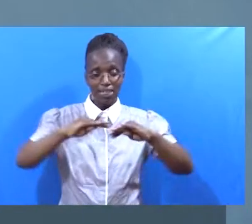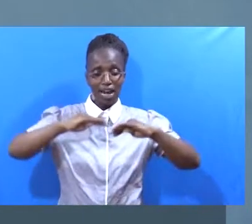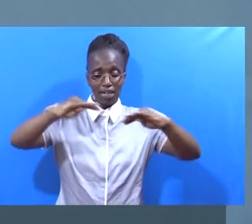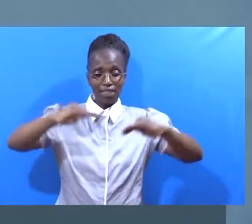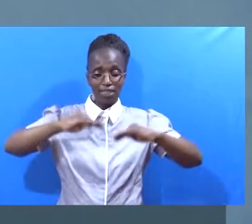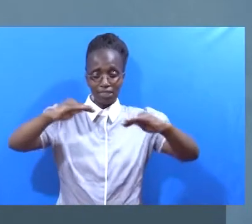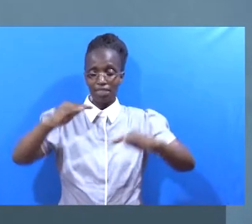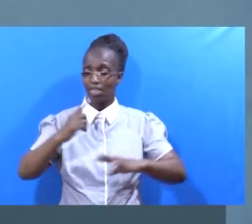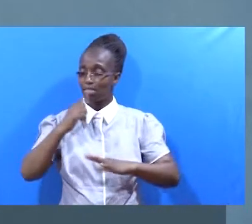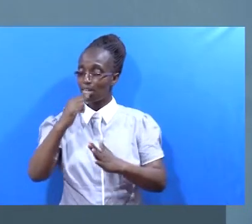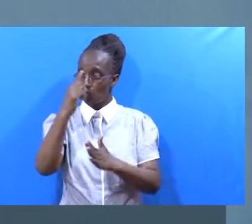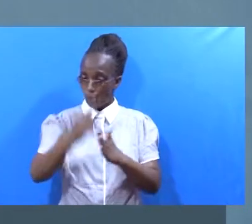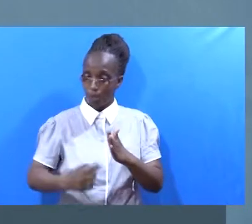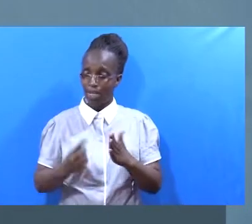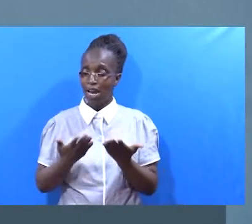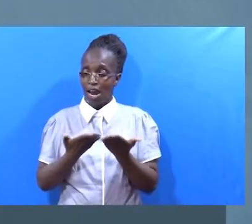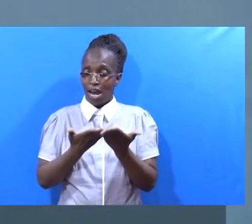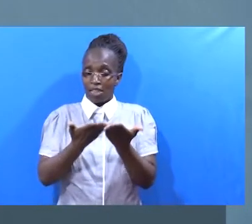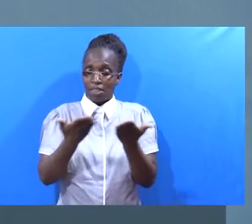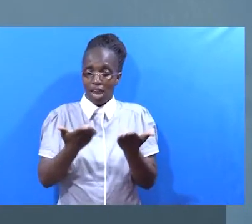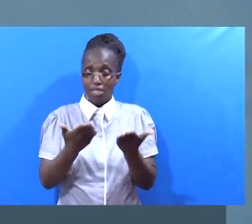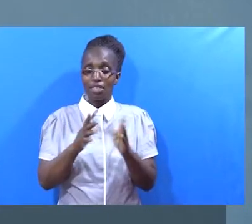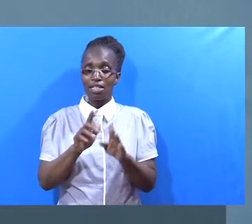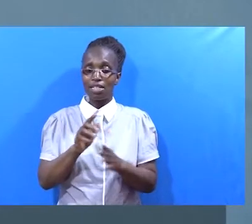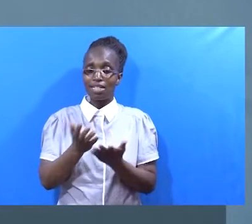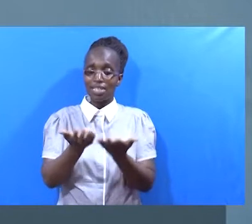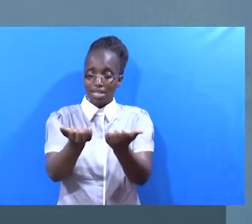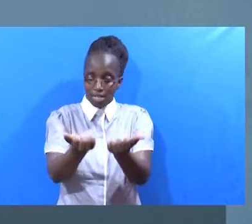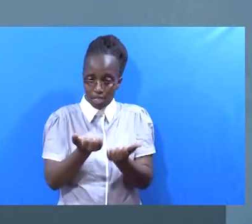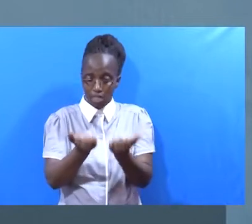hiyo somo Wajwe ya kwamba Kuna haja ya kutumika